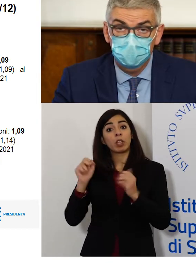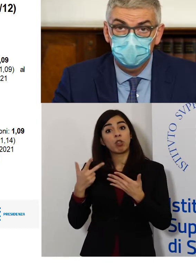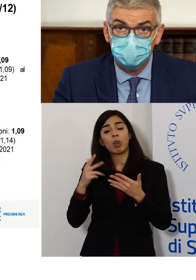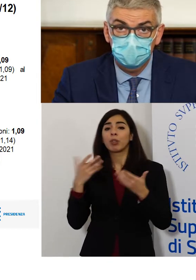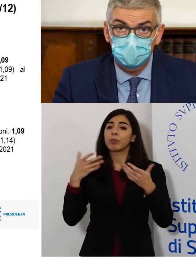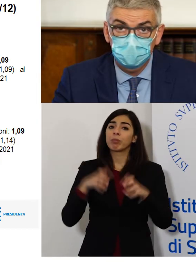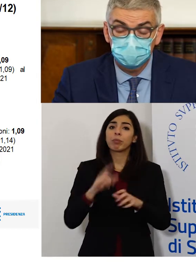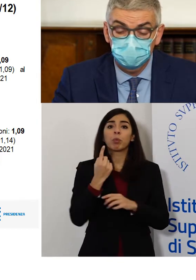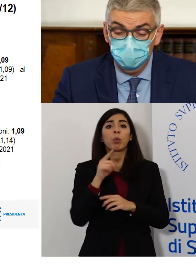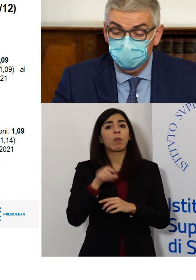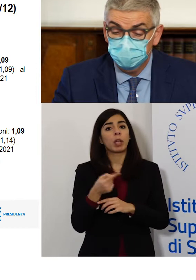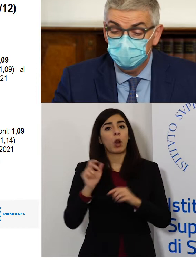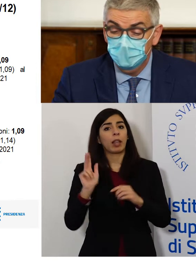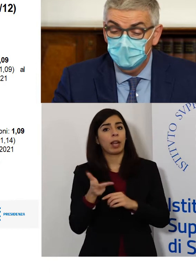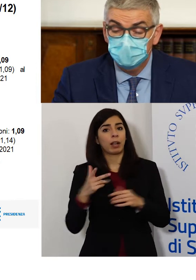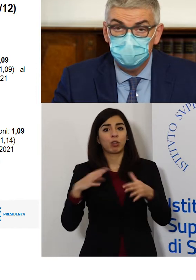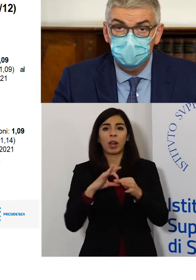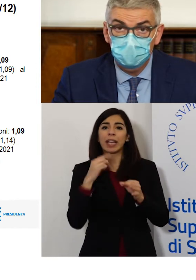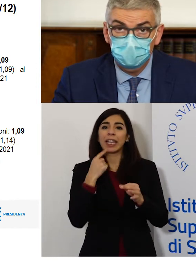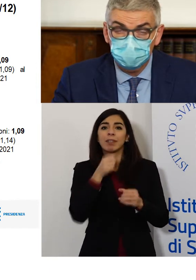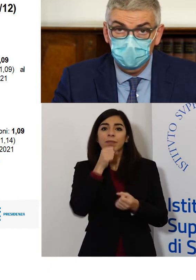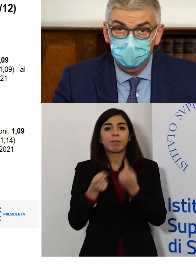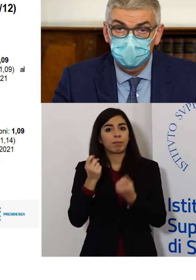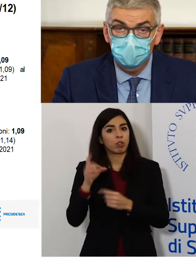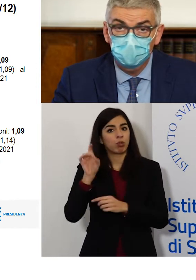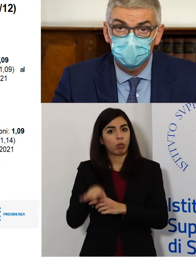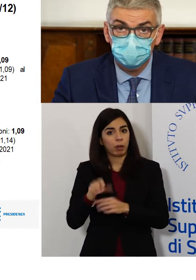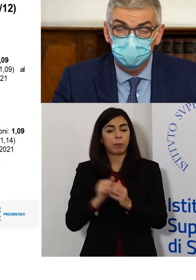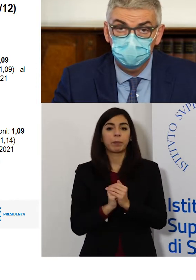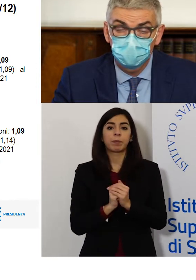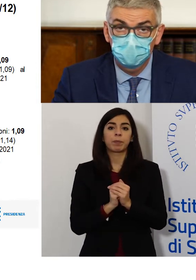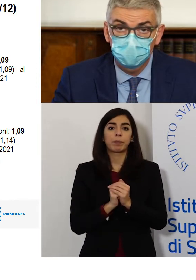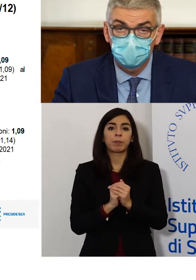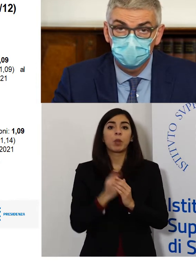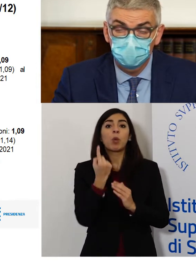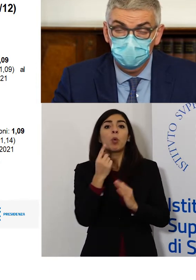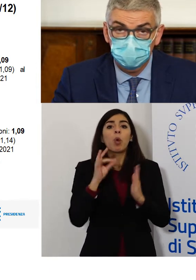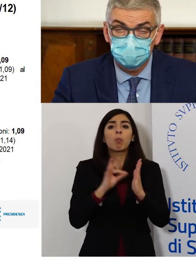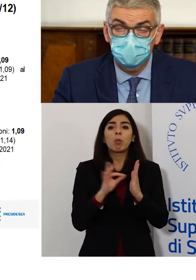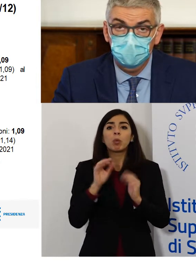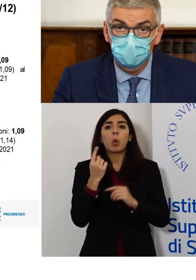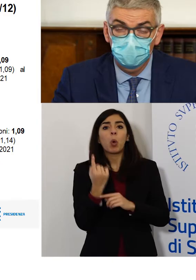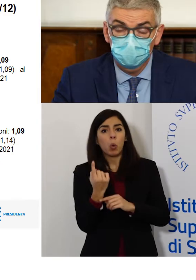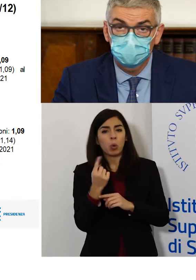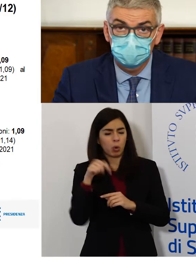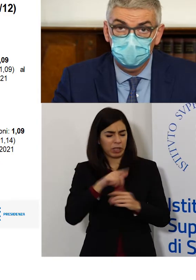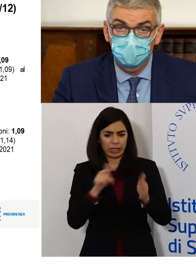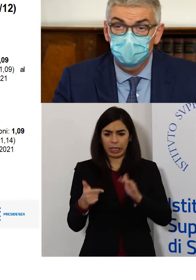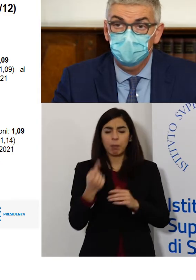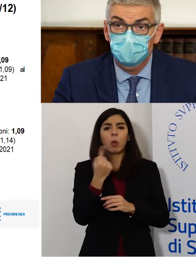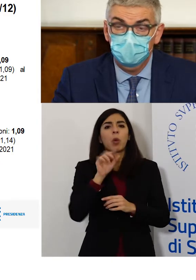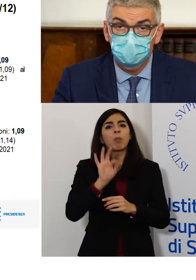riguarda i pazienti sintomatici, si mantiene costante un po' sotto l'1.1, questa settimana è 1